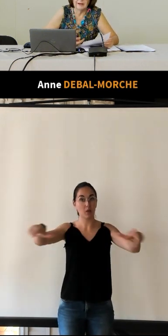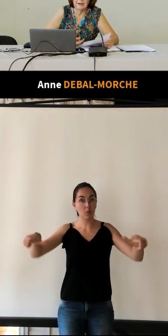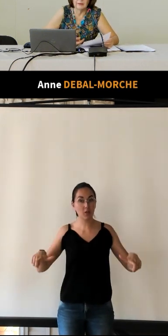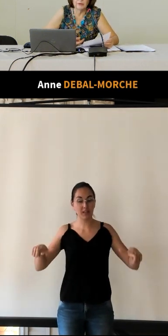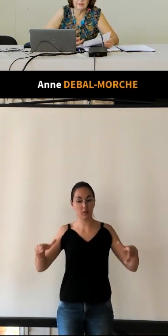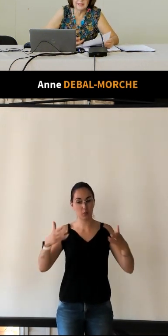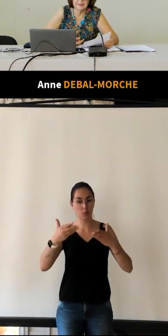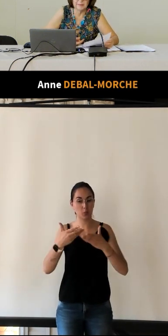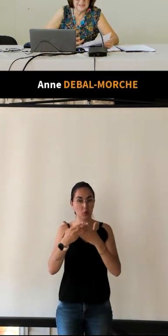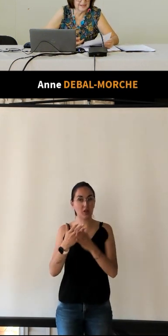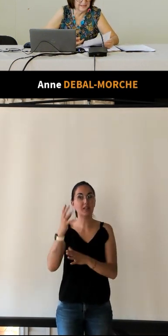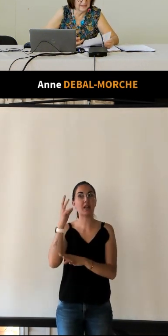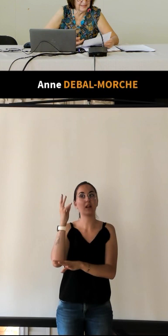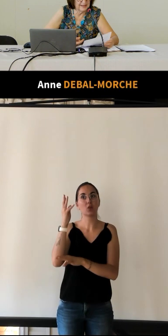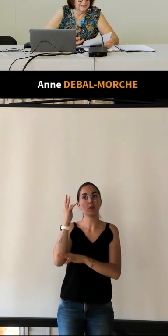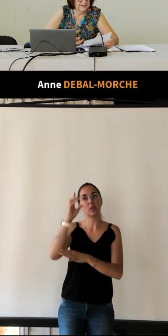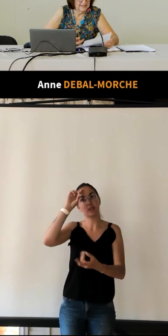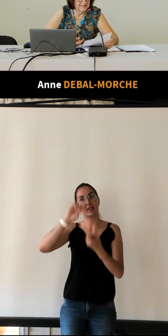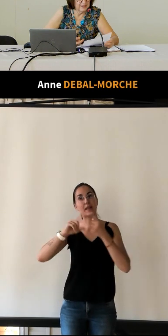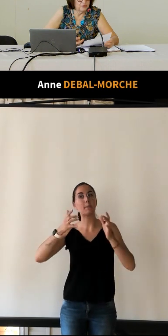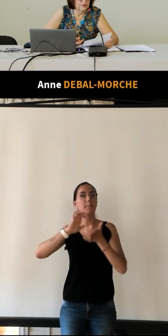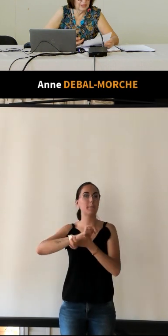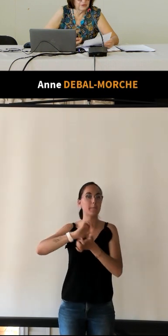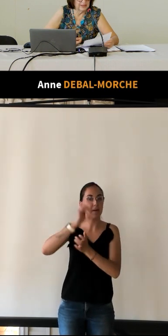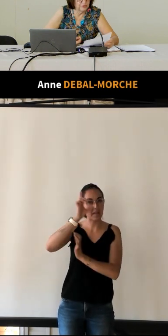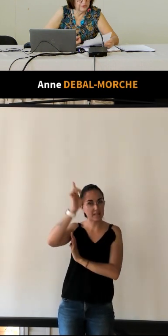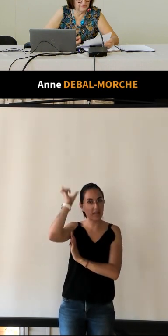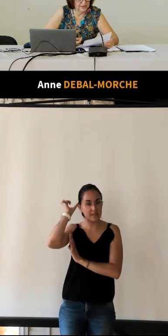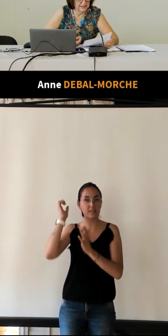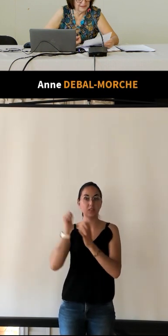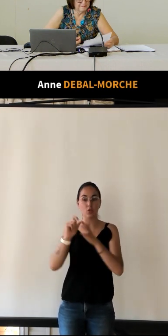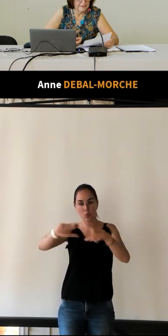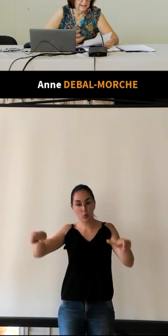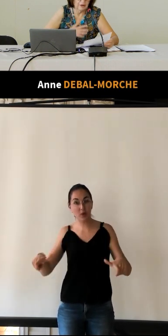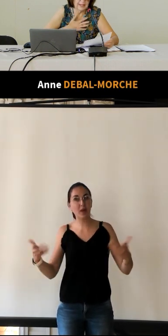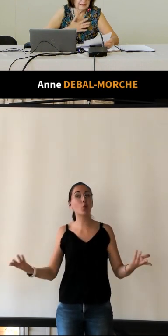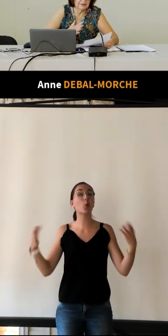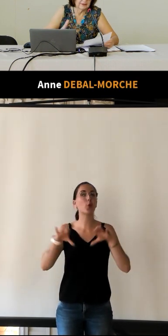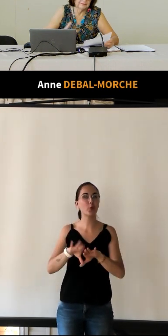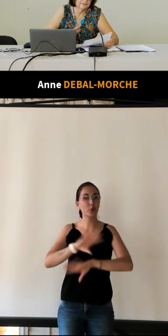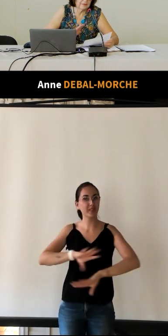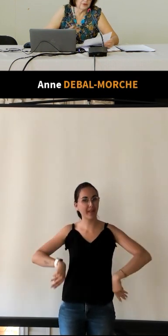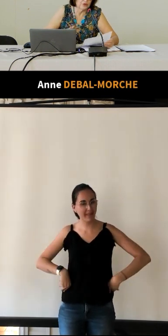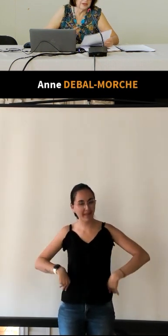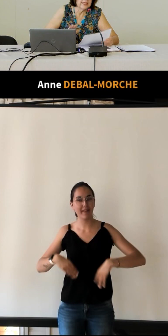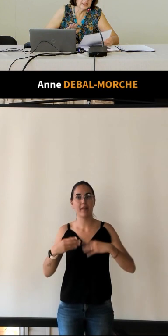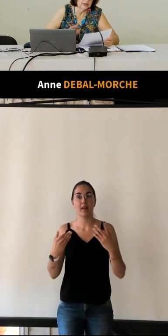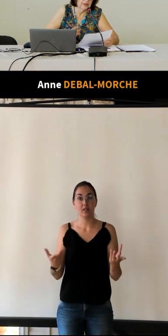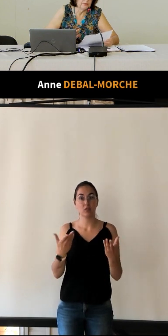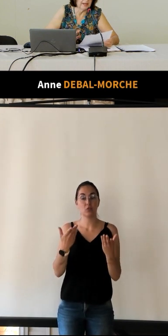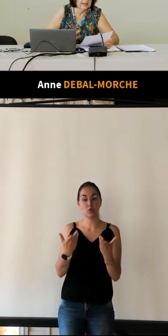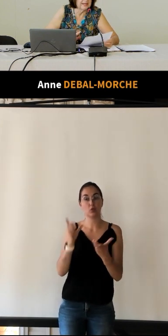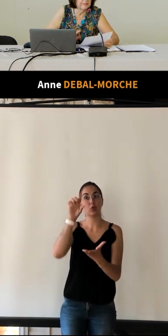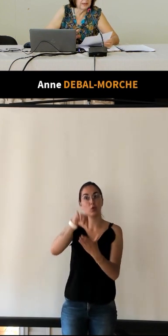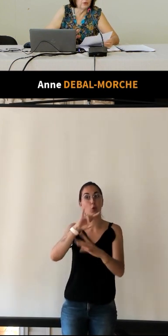au congrès de la presse latine qui a eu lieu à l'hôtel de l'univers alors là le journaliste